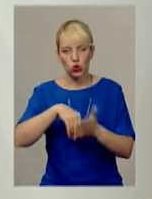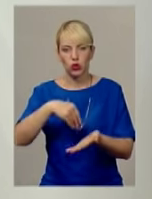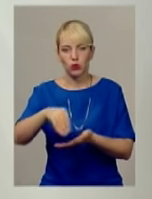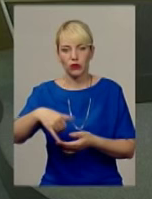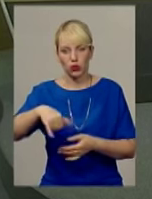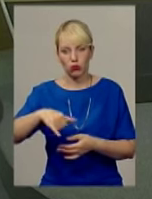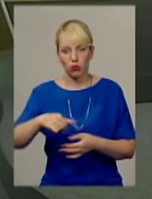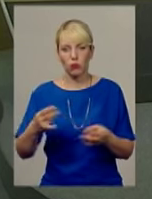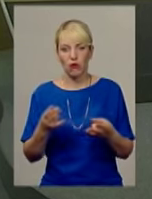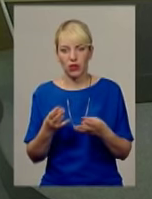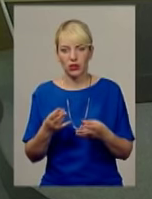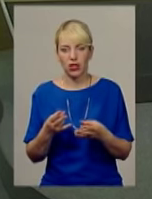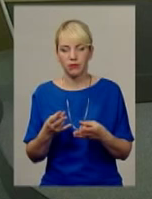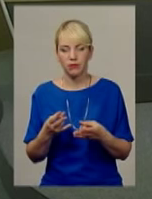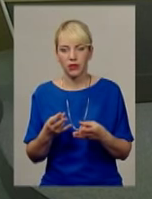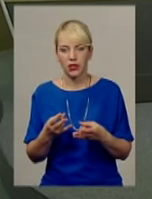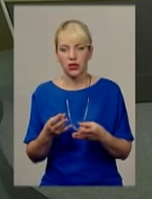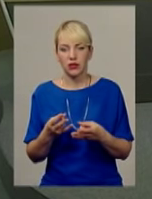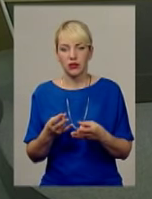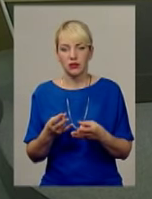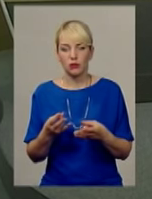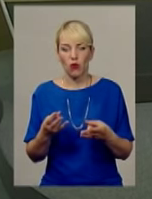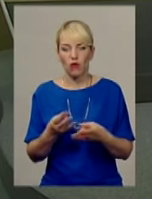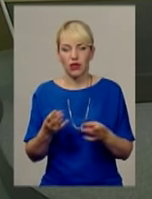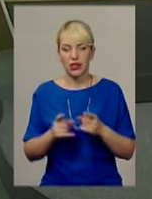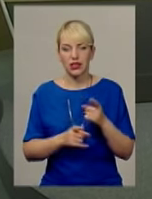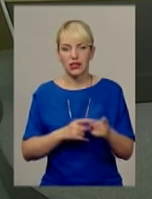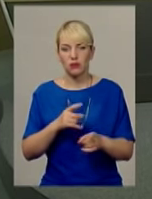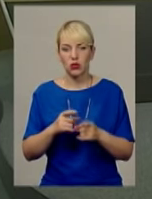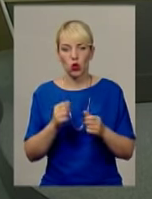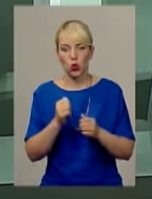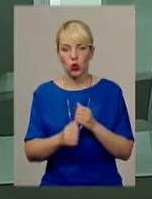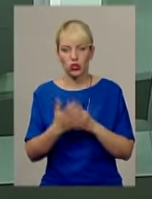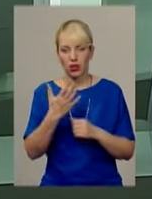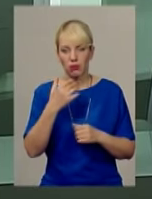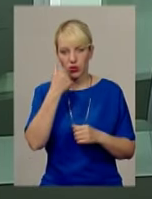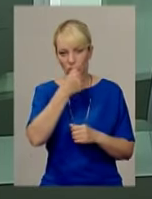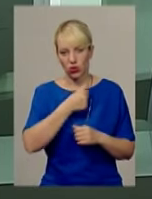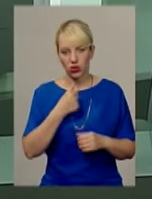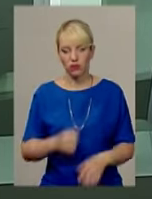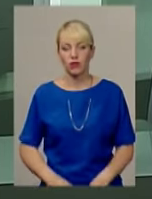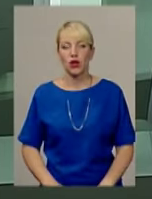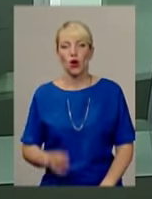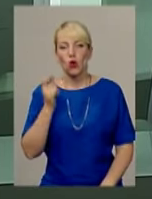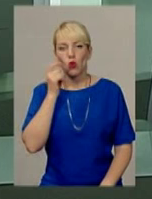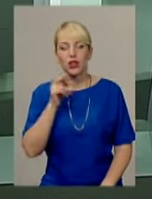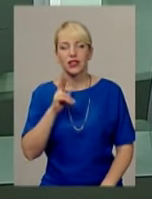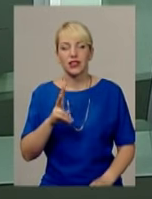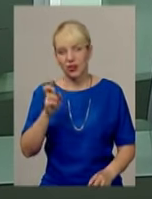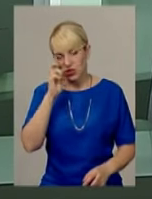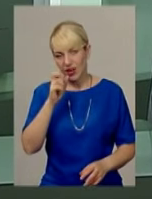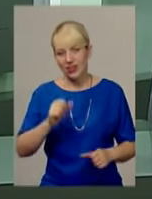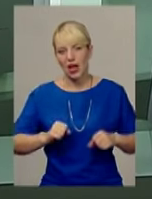структура товарів набору споживчого кошика повинна змінюватися кожних 5 років. Україна, як держава, намагається